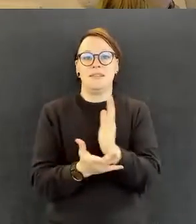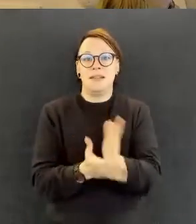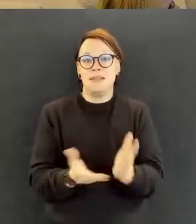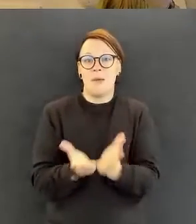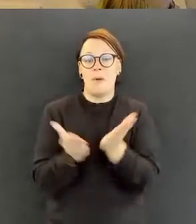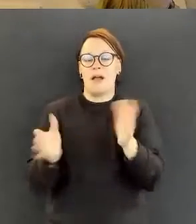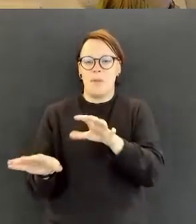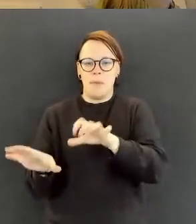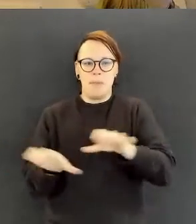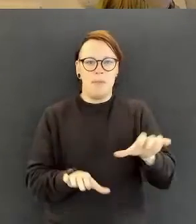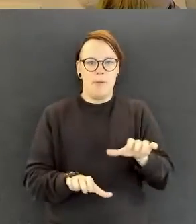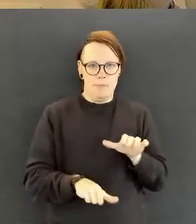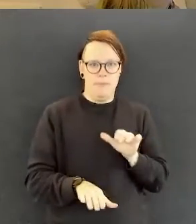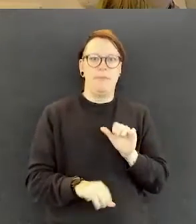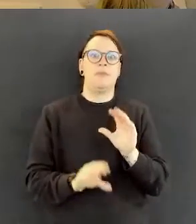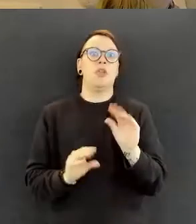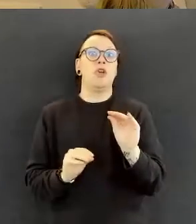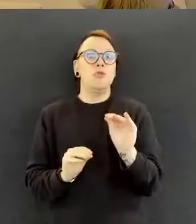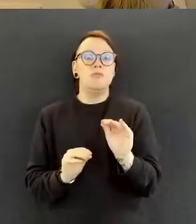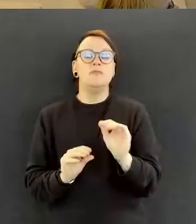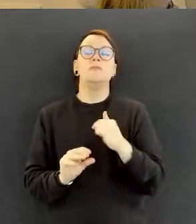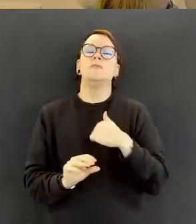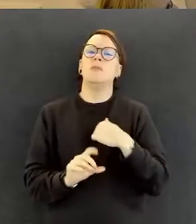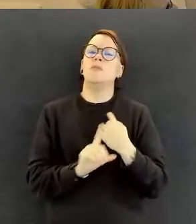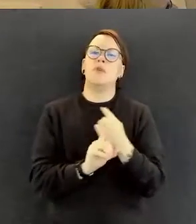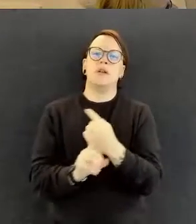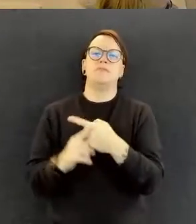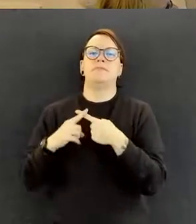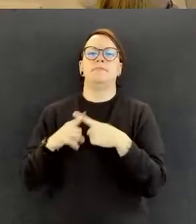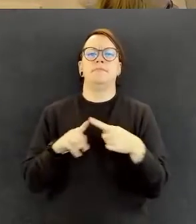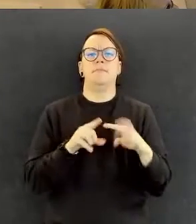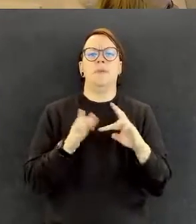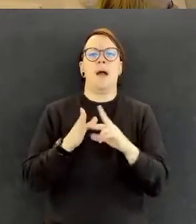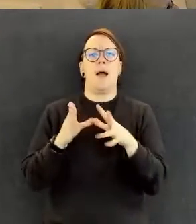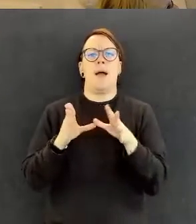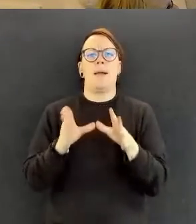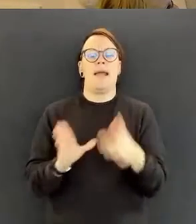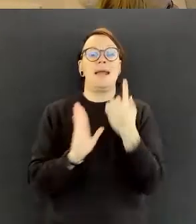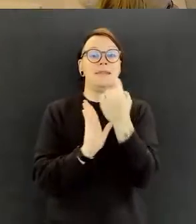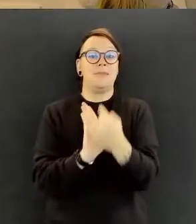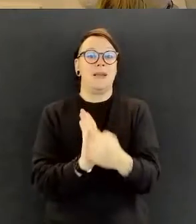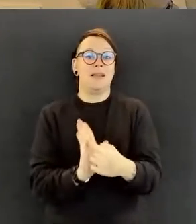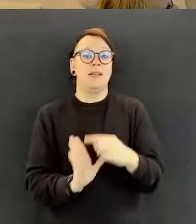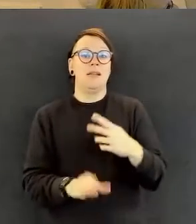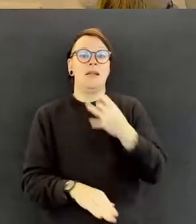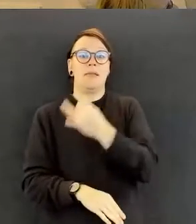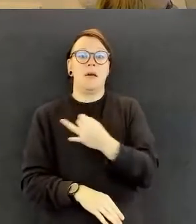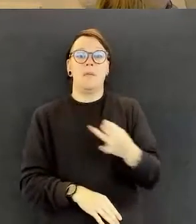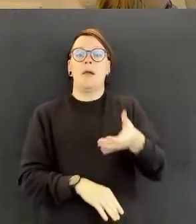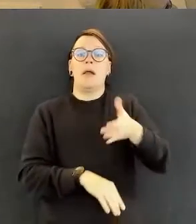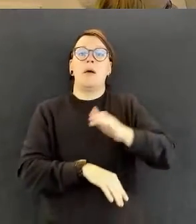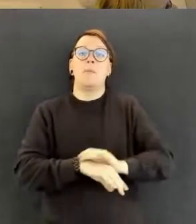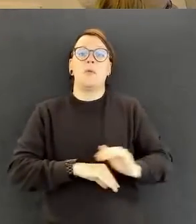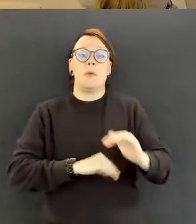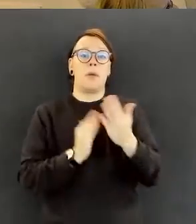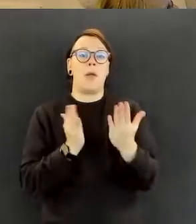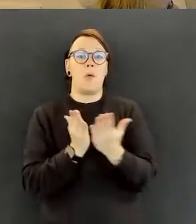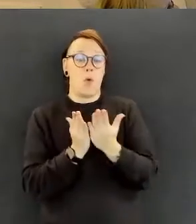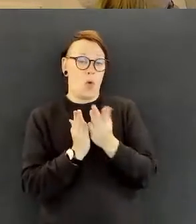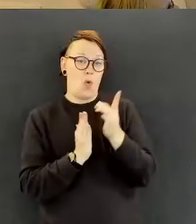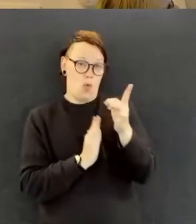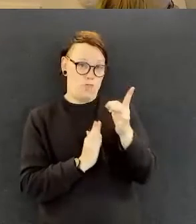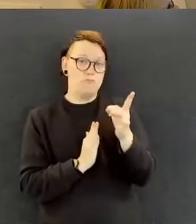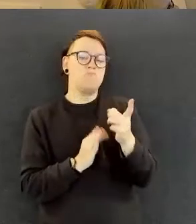mukana myöskin tämmöisissä hankkeissa, muun muassa Tampereen ammattikorkeakoulussa, joka liittyy